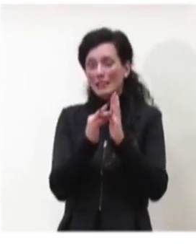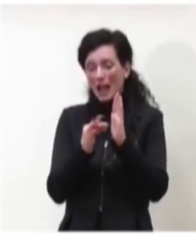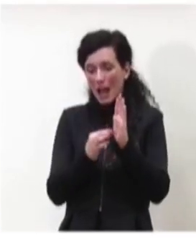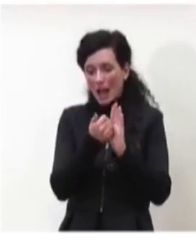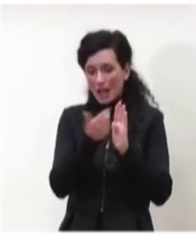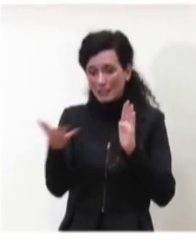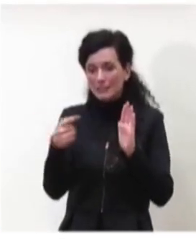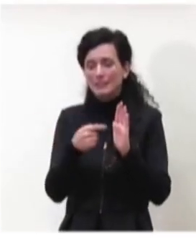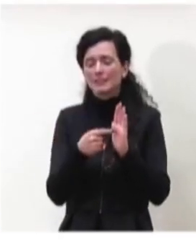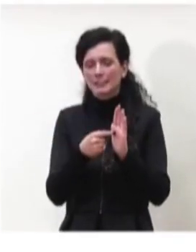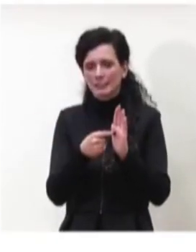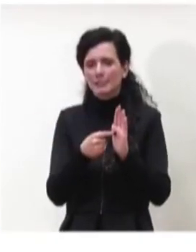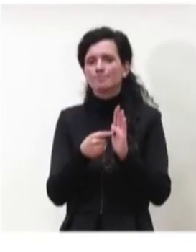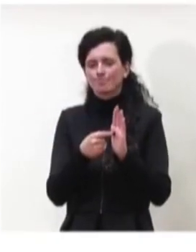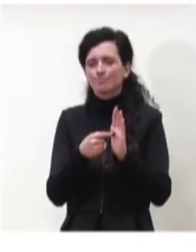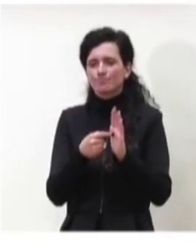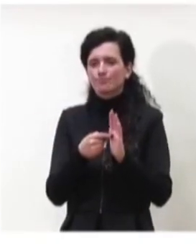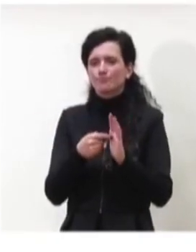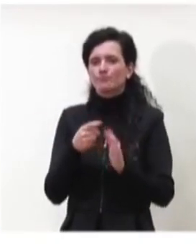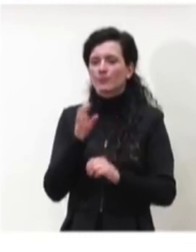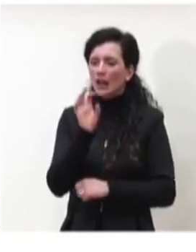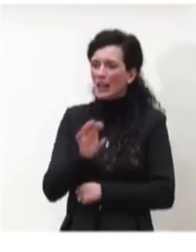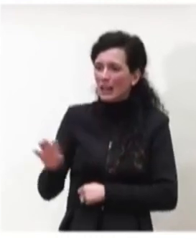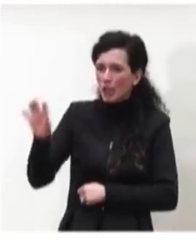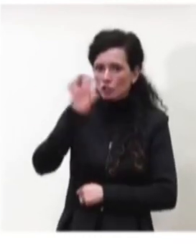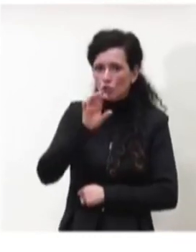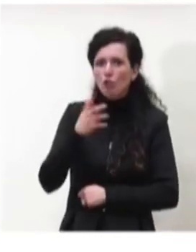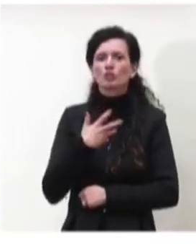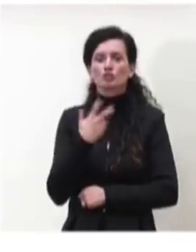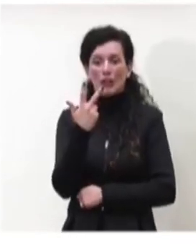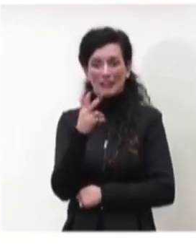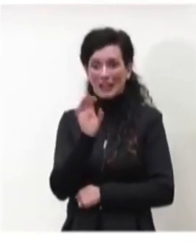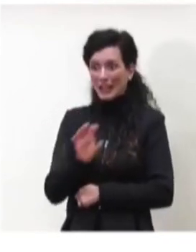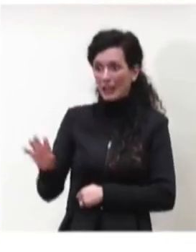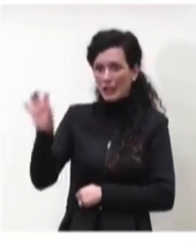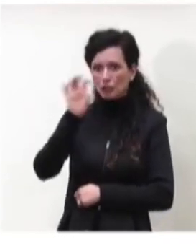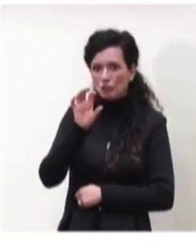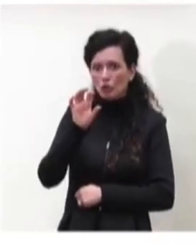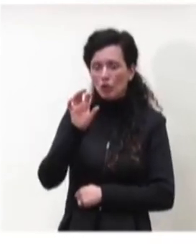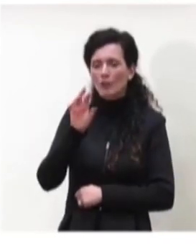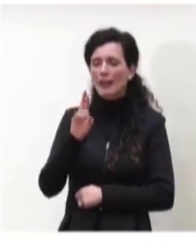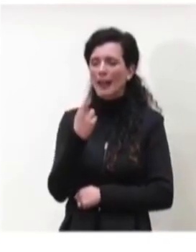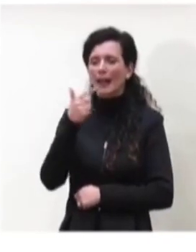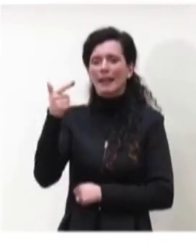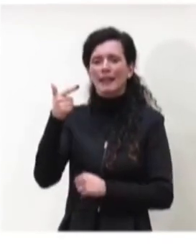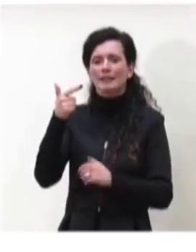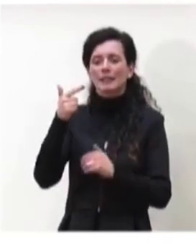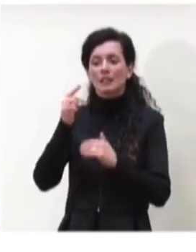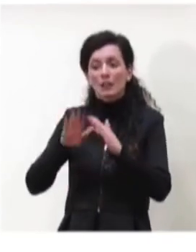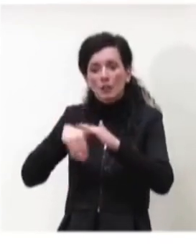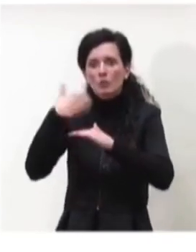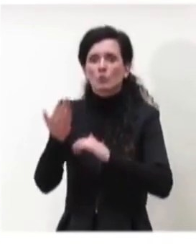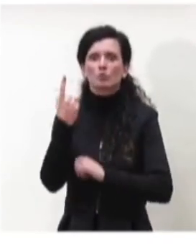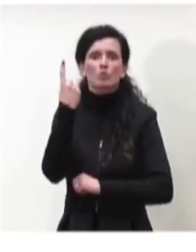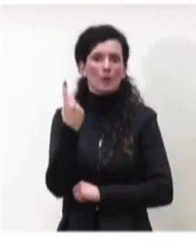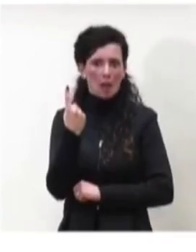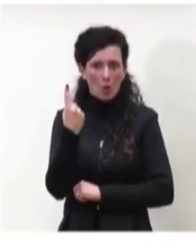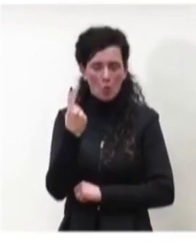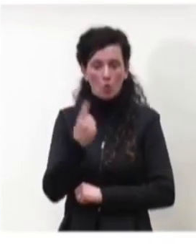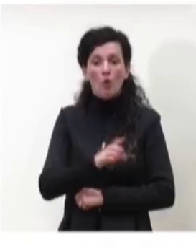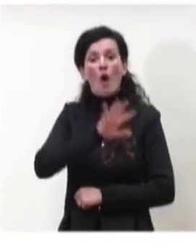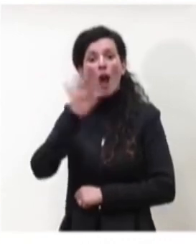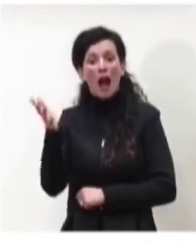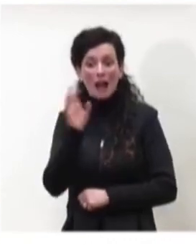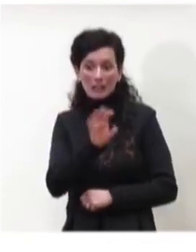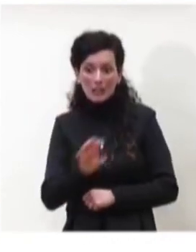tre regioni con un livello di RT nel limite inferiore è sopra 1, altre regioni